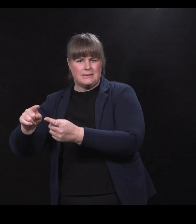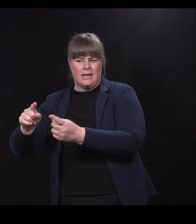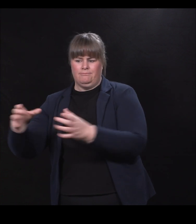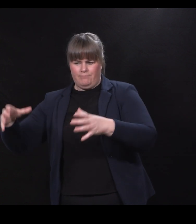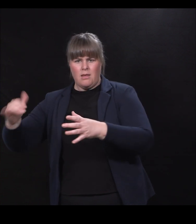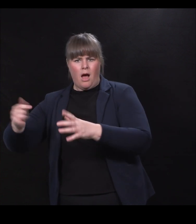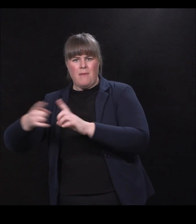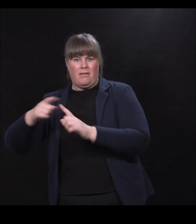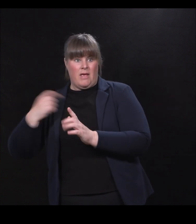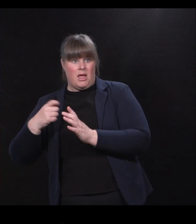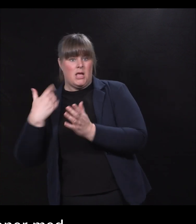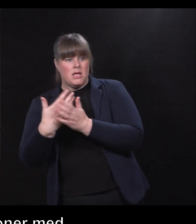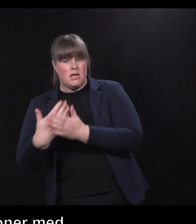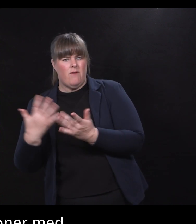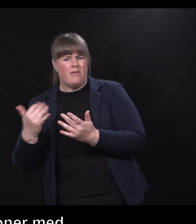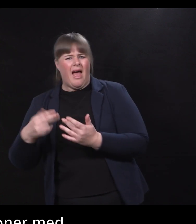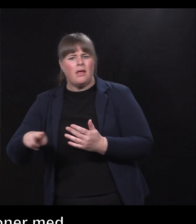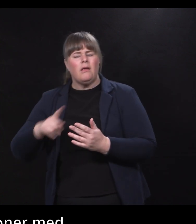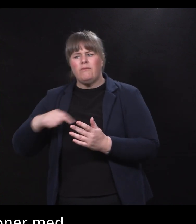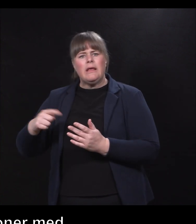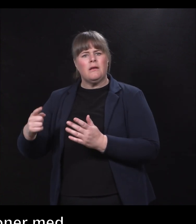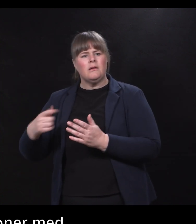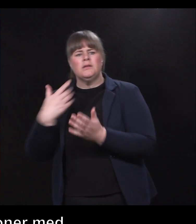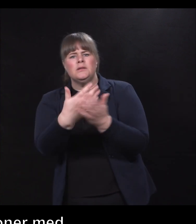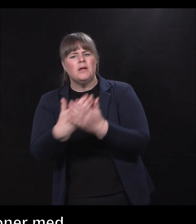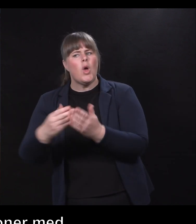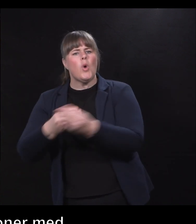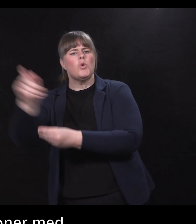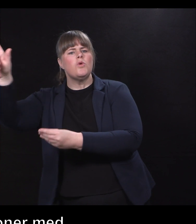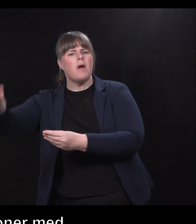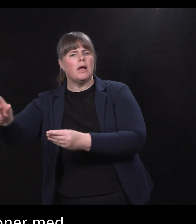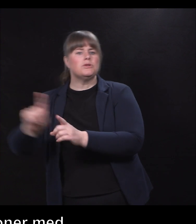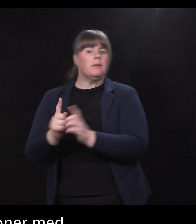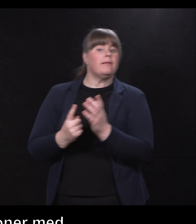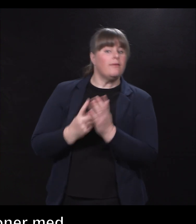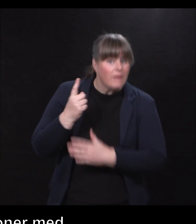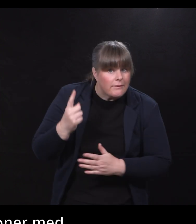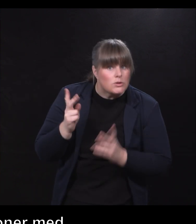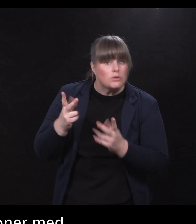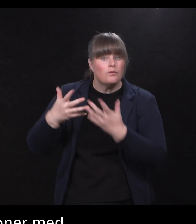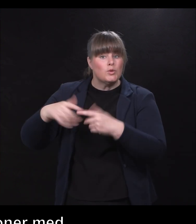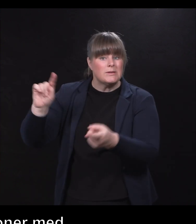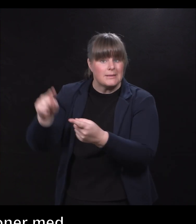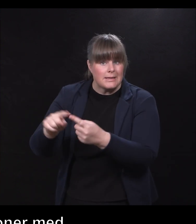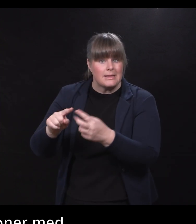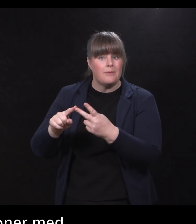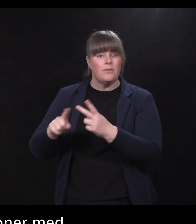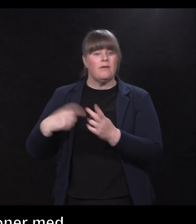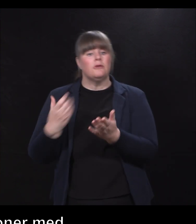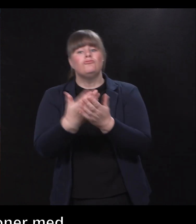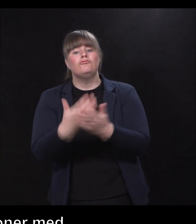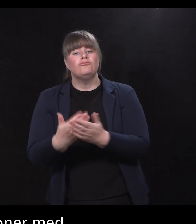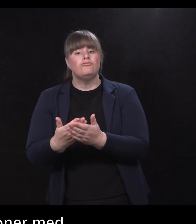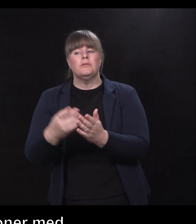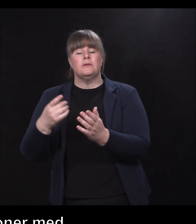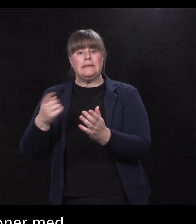økonomer, som tilfølgeligvis også har en funksjonsnedsettelse. Vi selger ut synshemmede, som